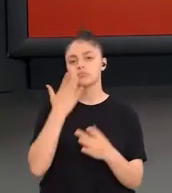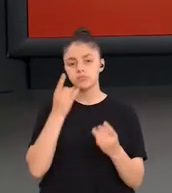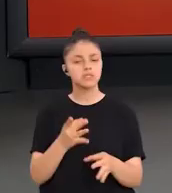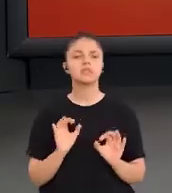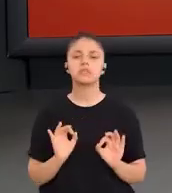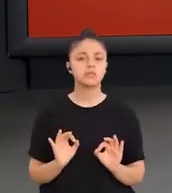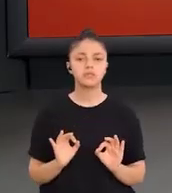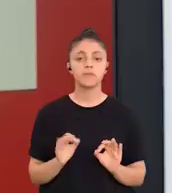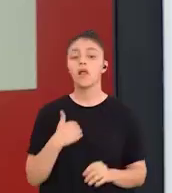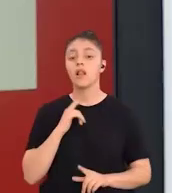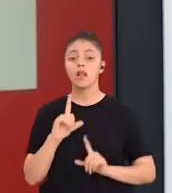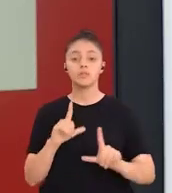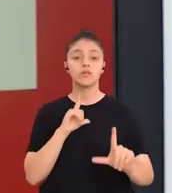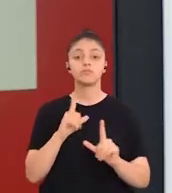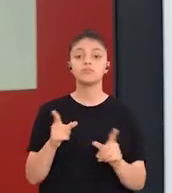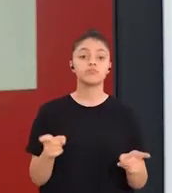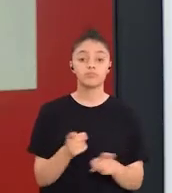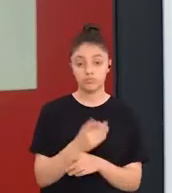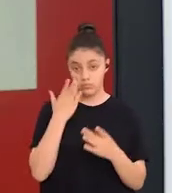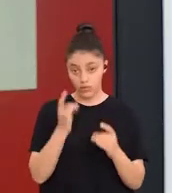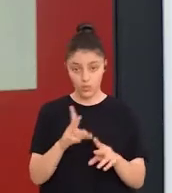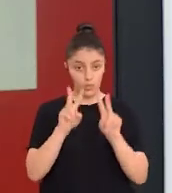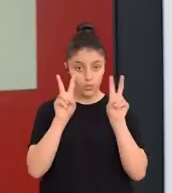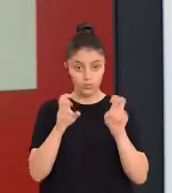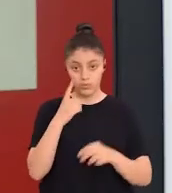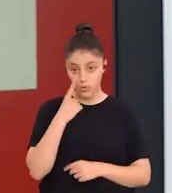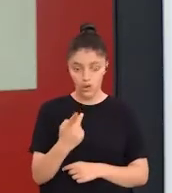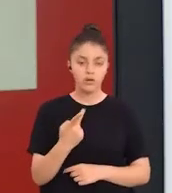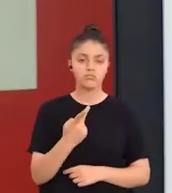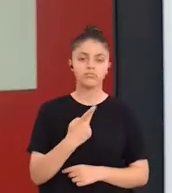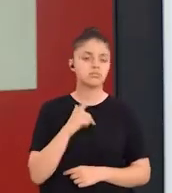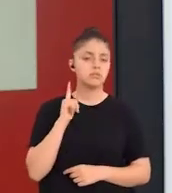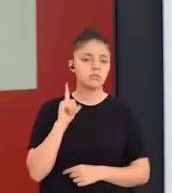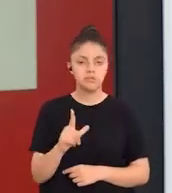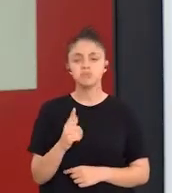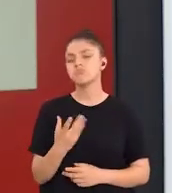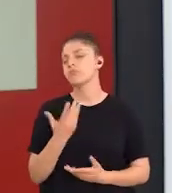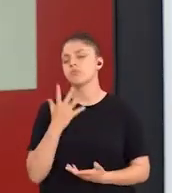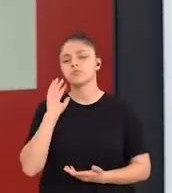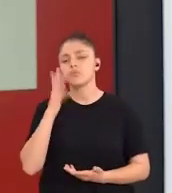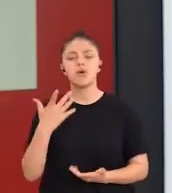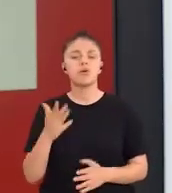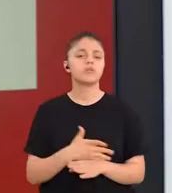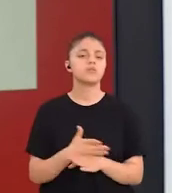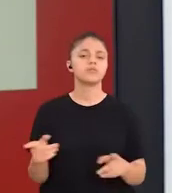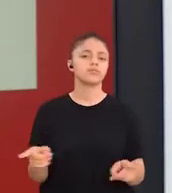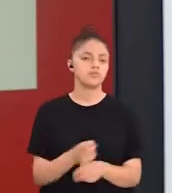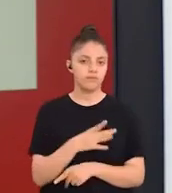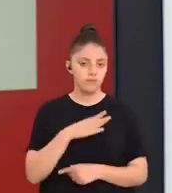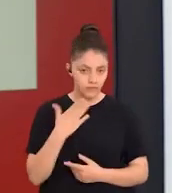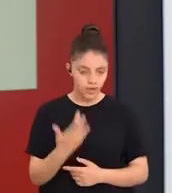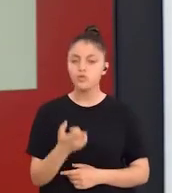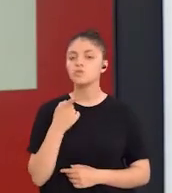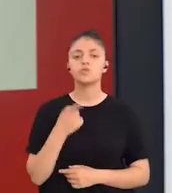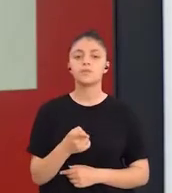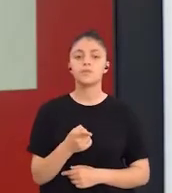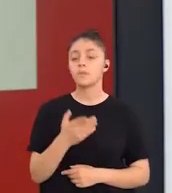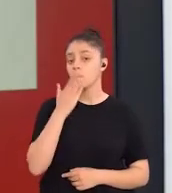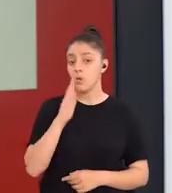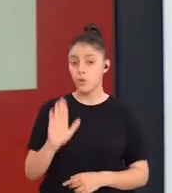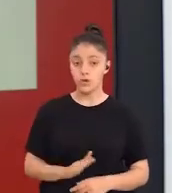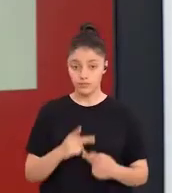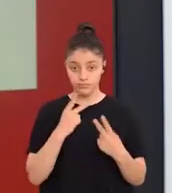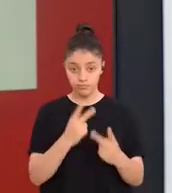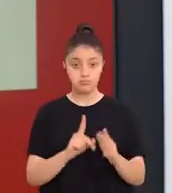belirlenir? İhtiyaçların belirlenmesinde kullanabileceğimiz pek çok araç söz konusudur. Bunlar